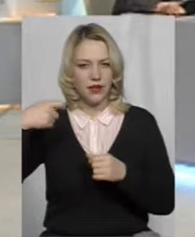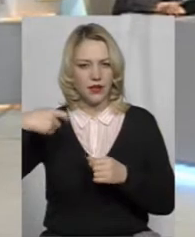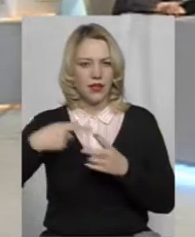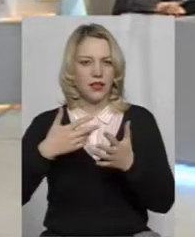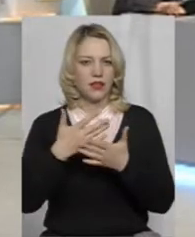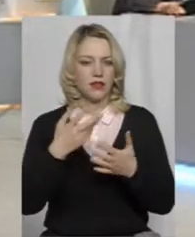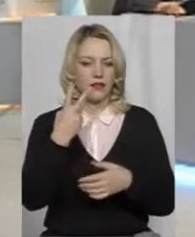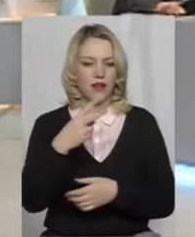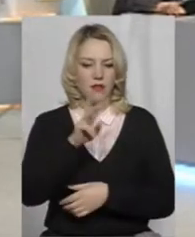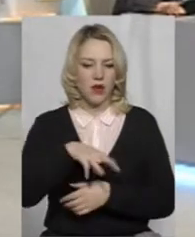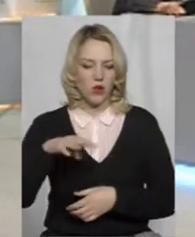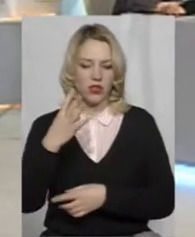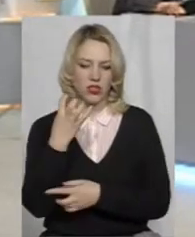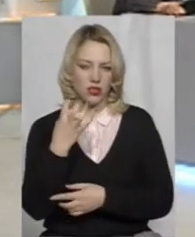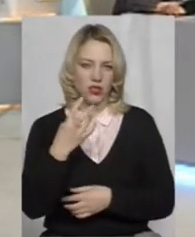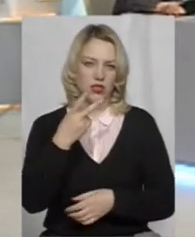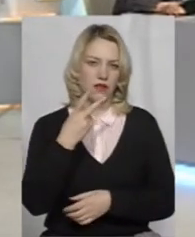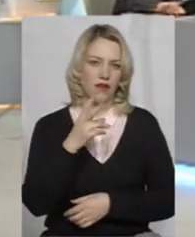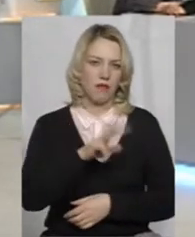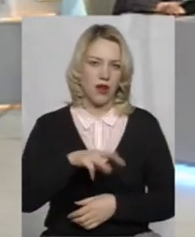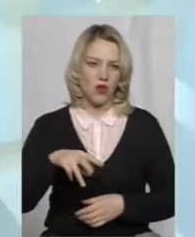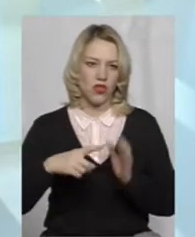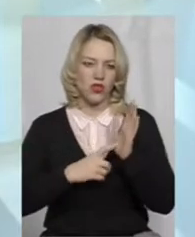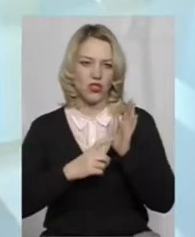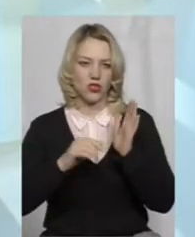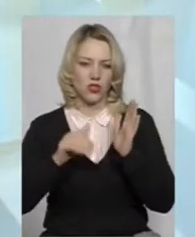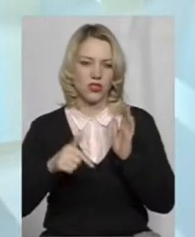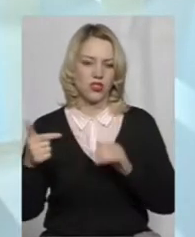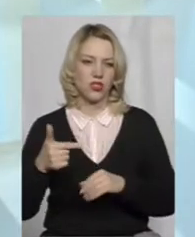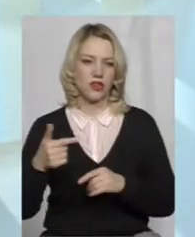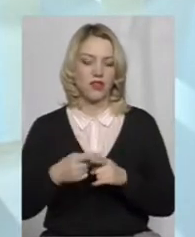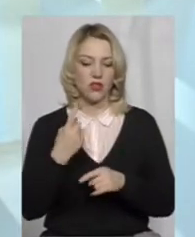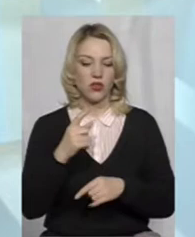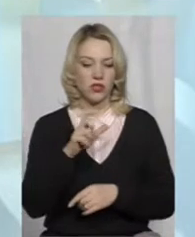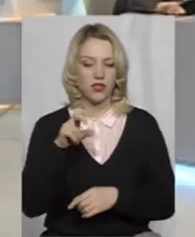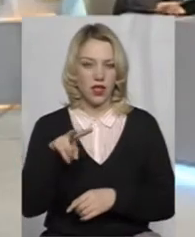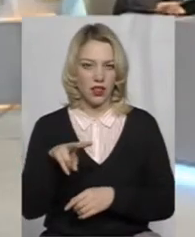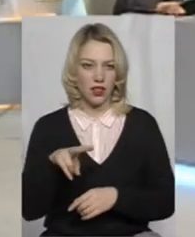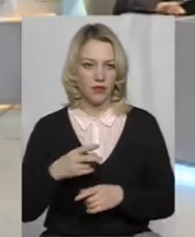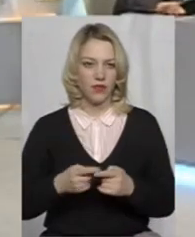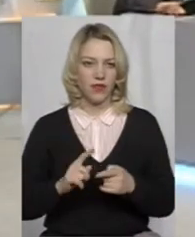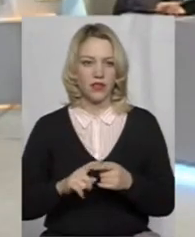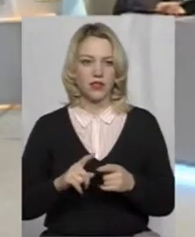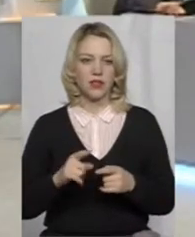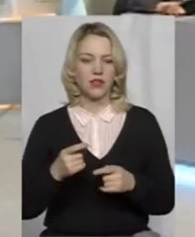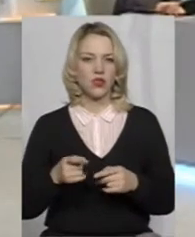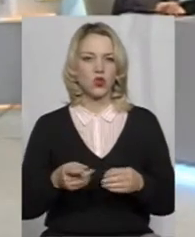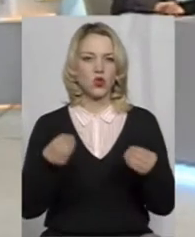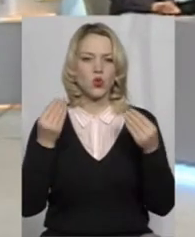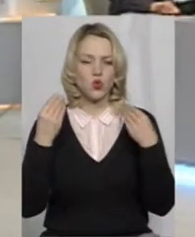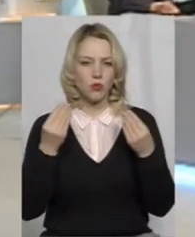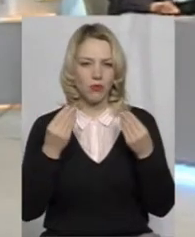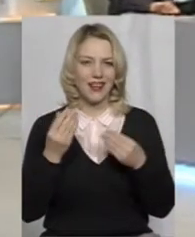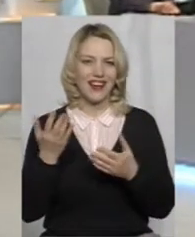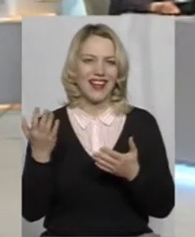мільйона 400-2 мільйона 600 тисяч гривень. Одного залу? Одного залу. А якщо кілька залів? Це суток кінопроектор.